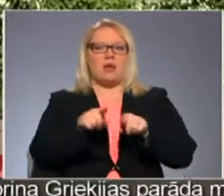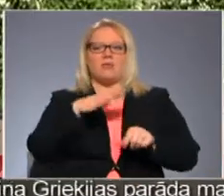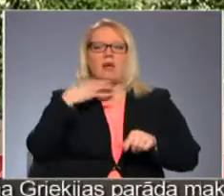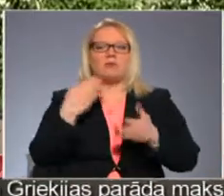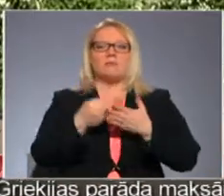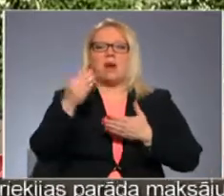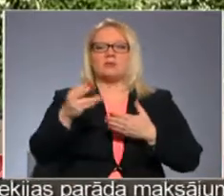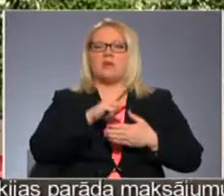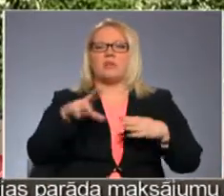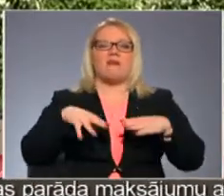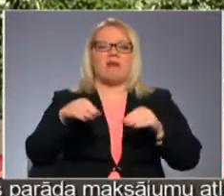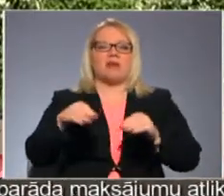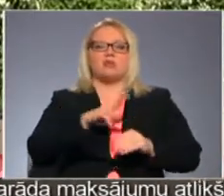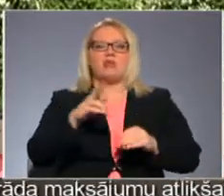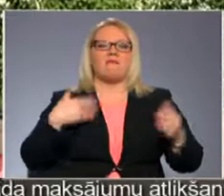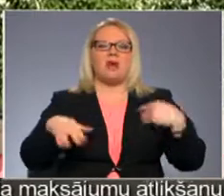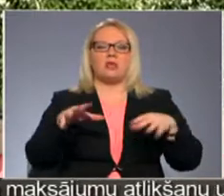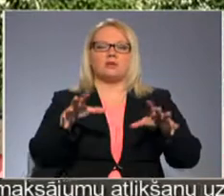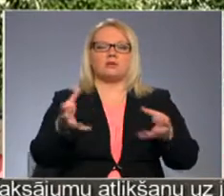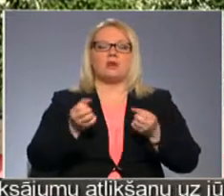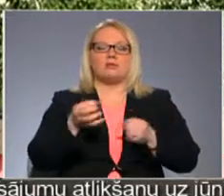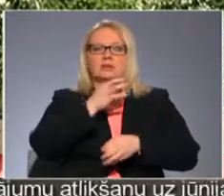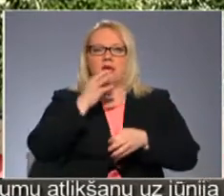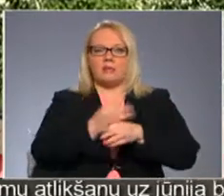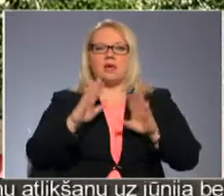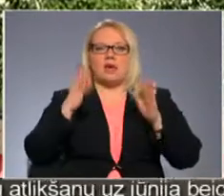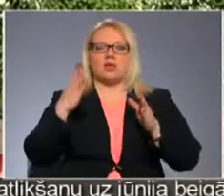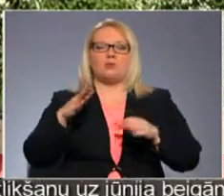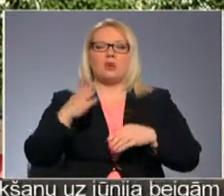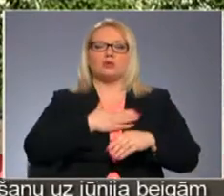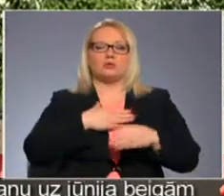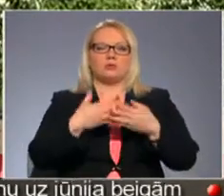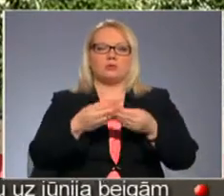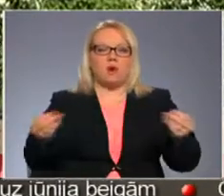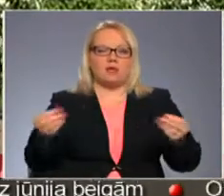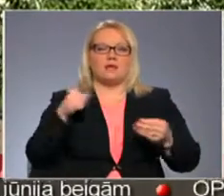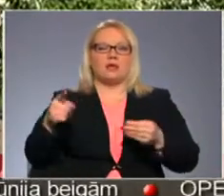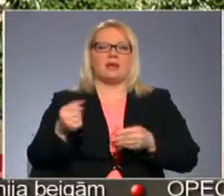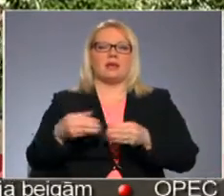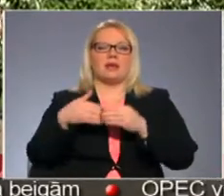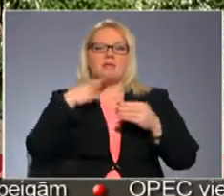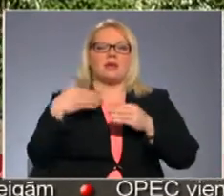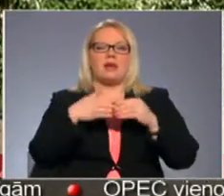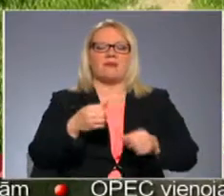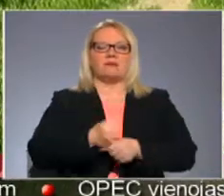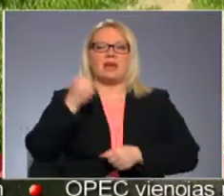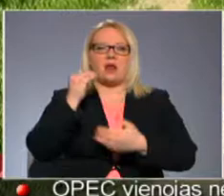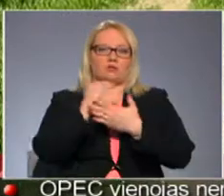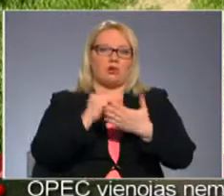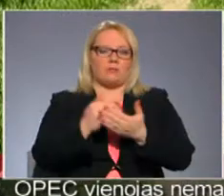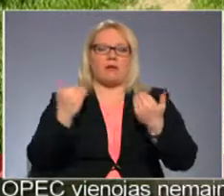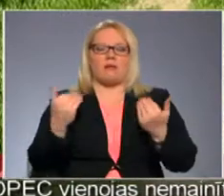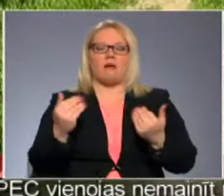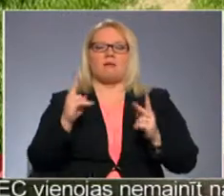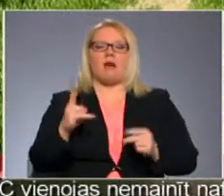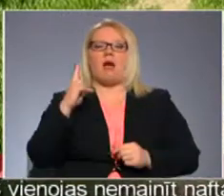maksājumus neveic un arī nevēlas uzņemties atbildību gadījumā. Ja suņas noklīst, pašvaldība nolēm ieviest stingrākus noteikumus. Tagad kā